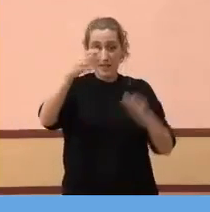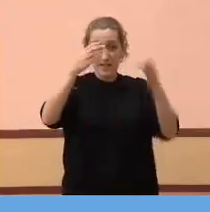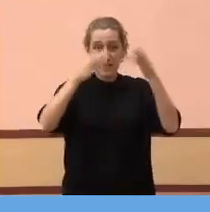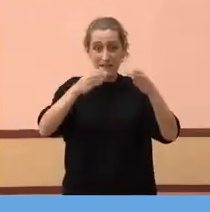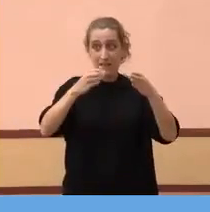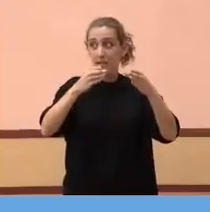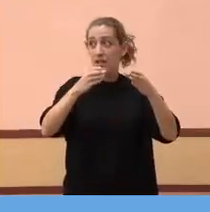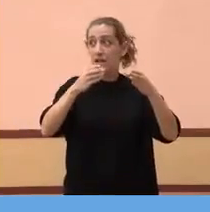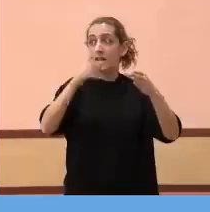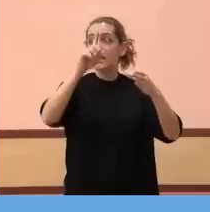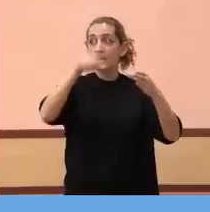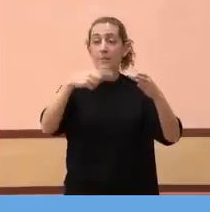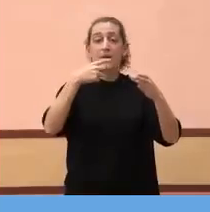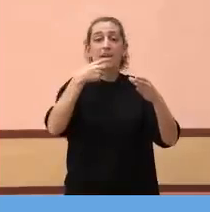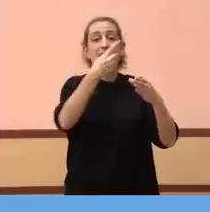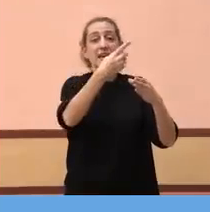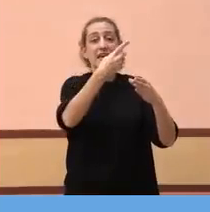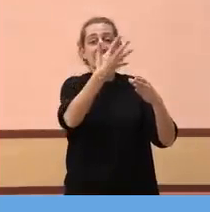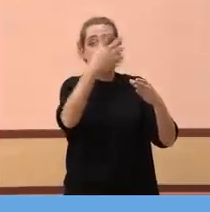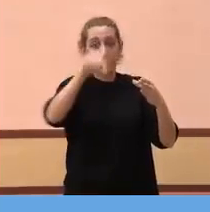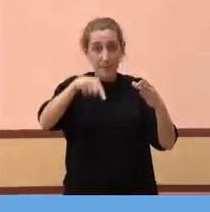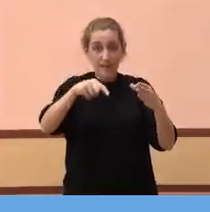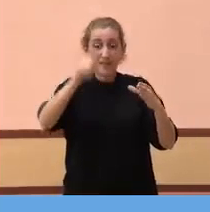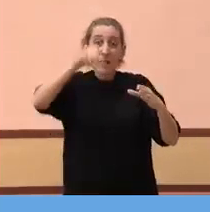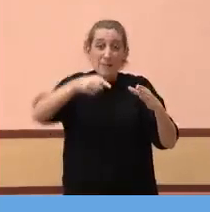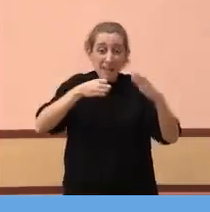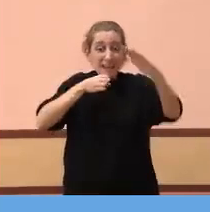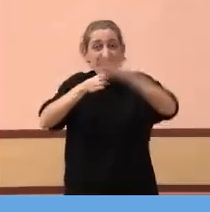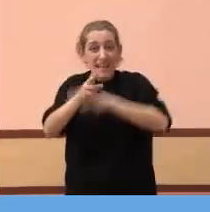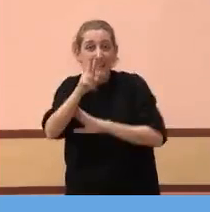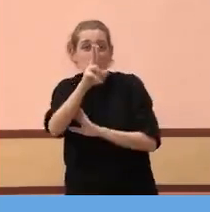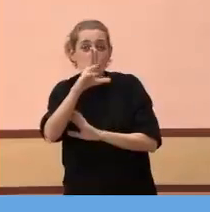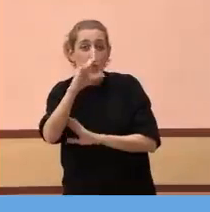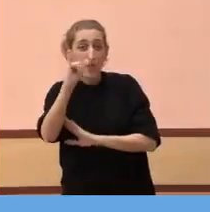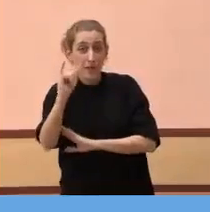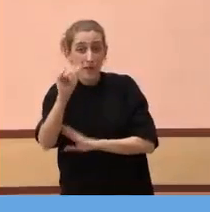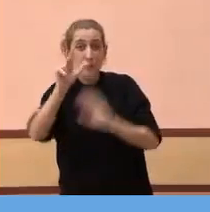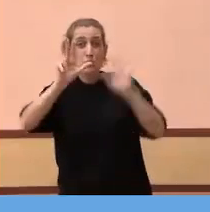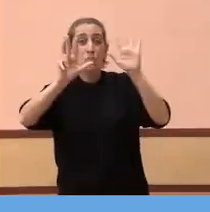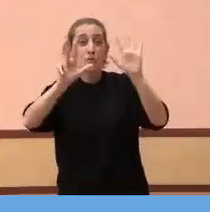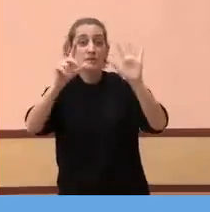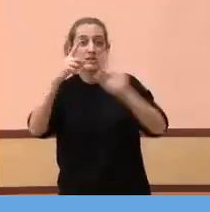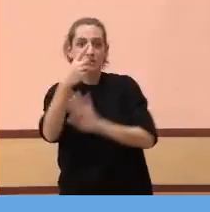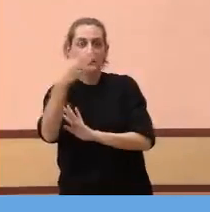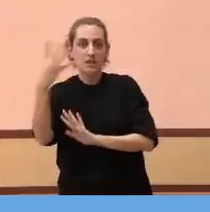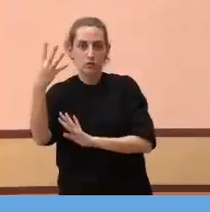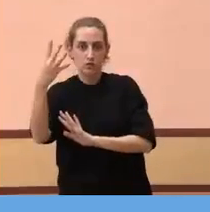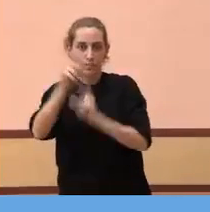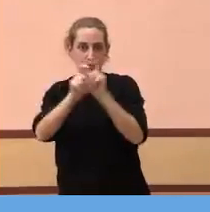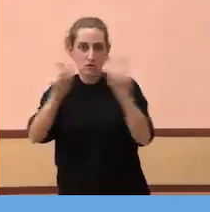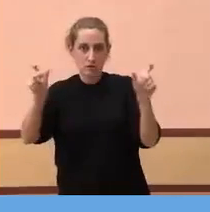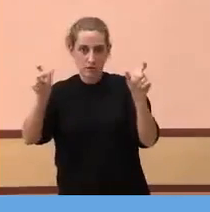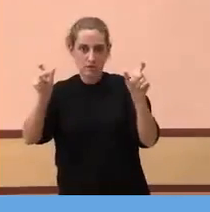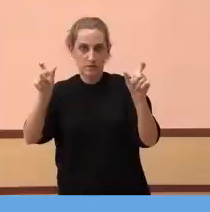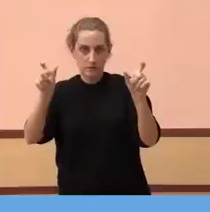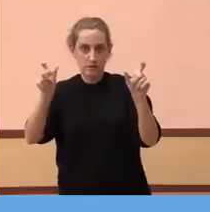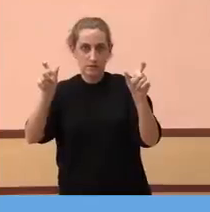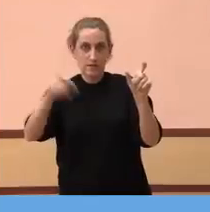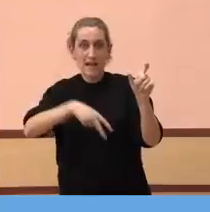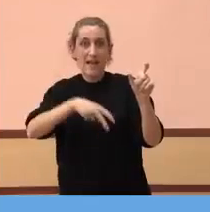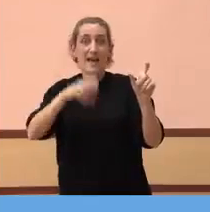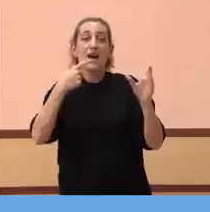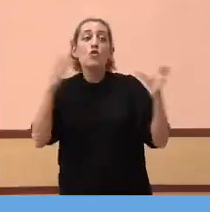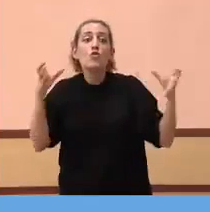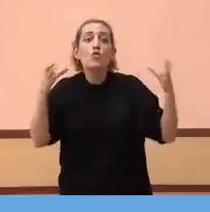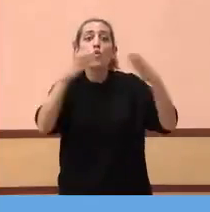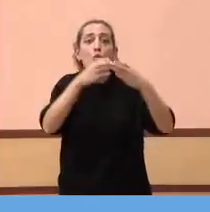ingressats a l'UCI, 814 persones, 814 persones durant la tercera onada d